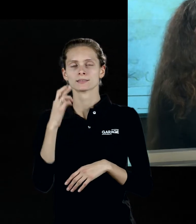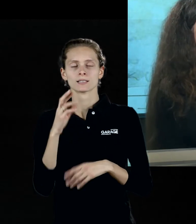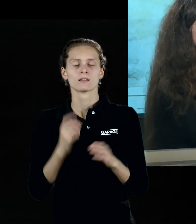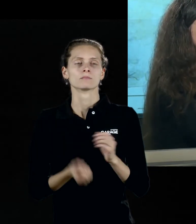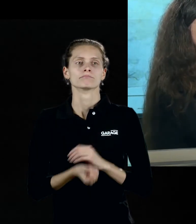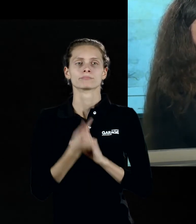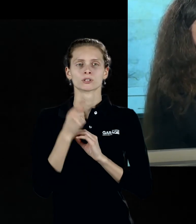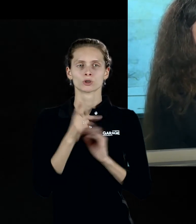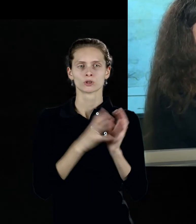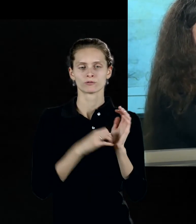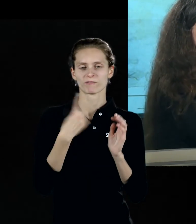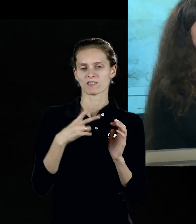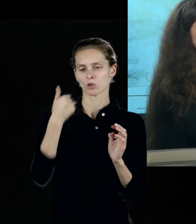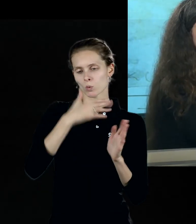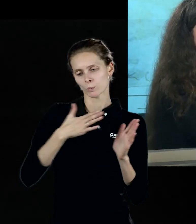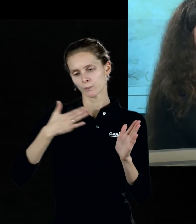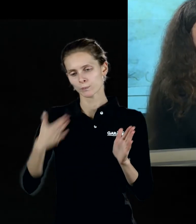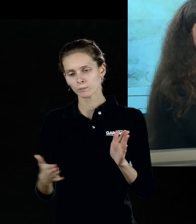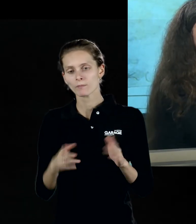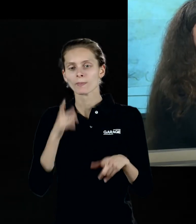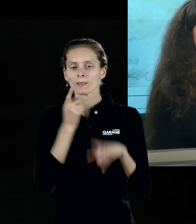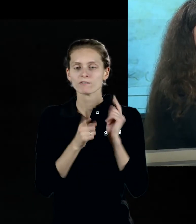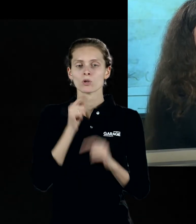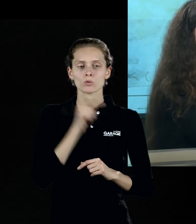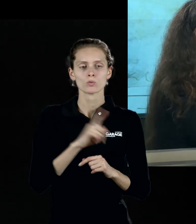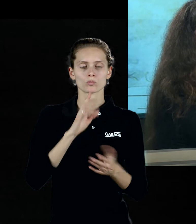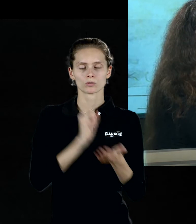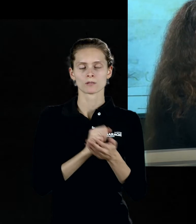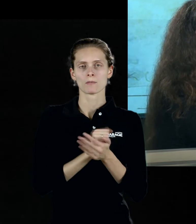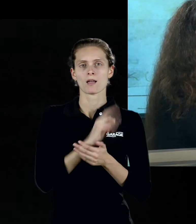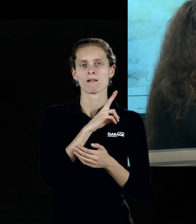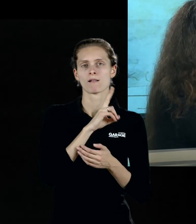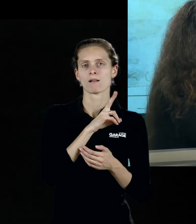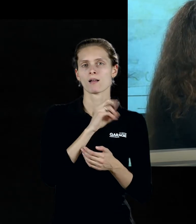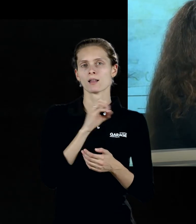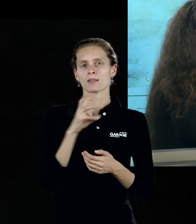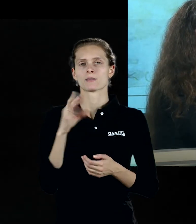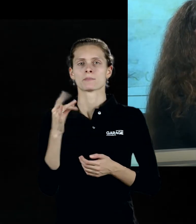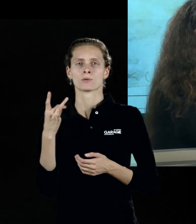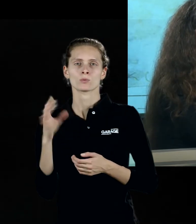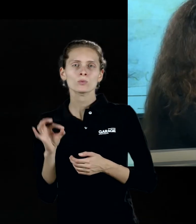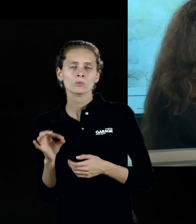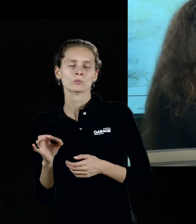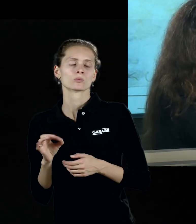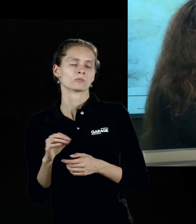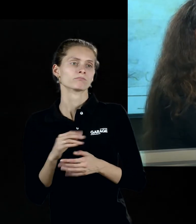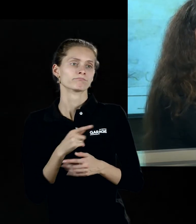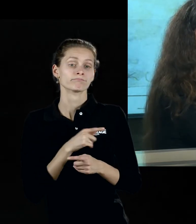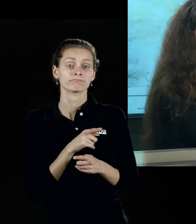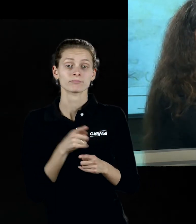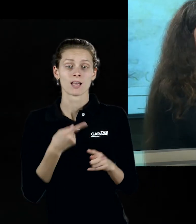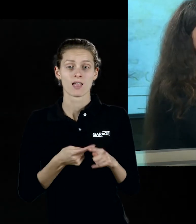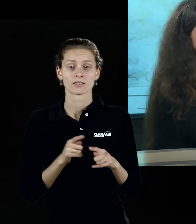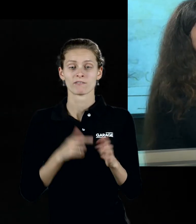-е годы, где действительно то, чем занимался Клей, то, чем занимался Миро, часть это желание в